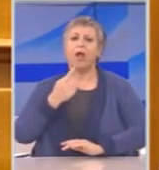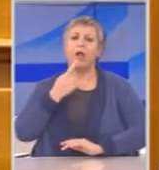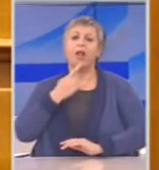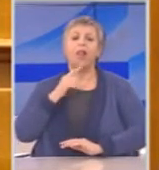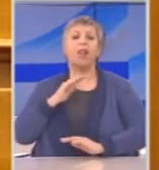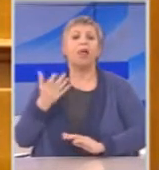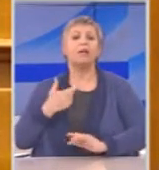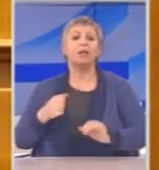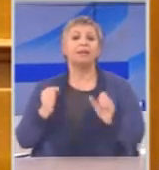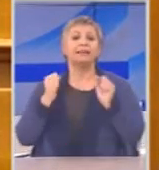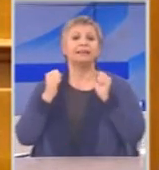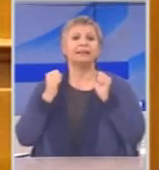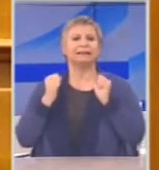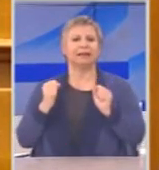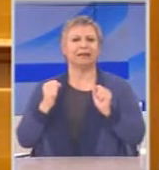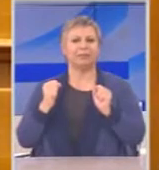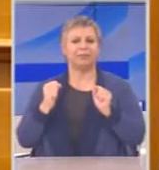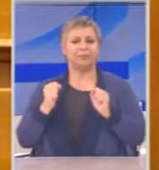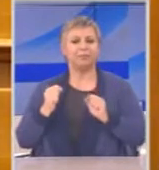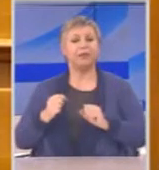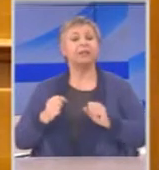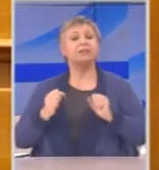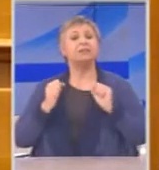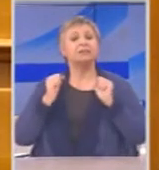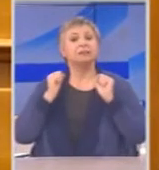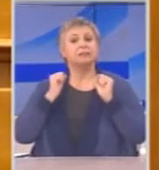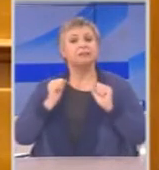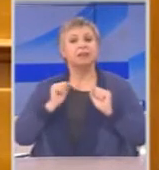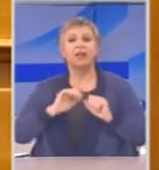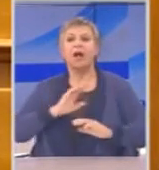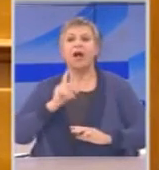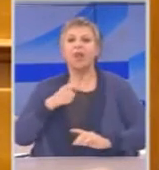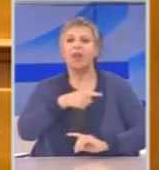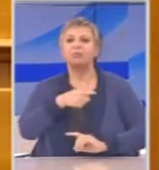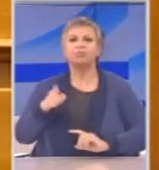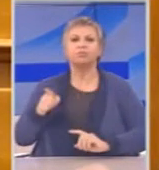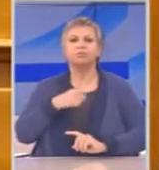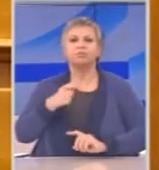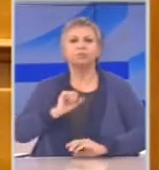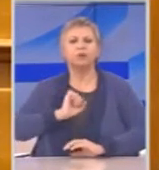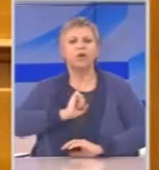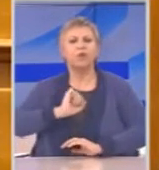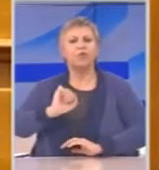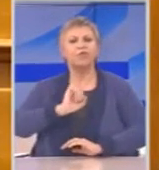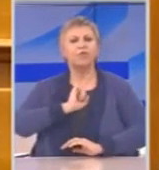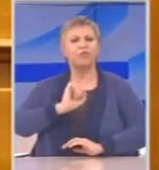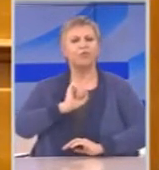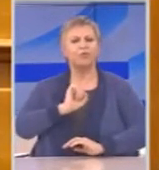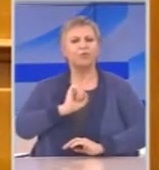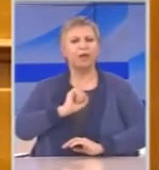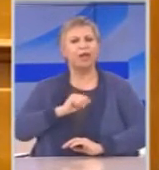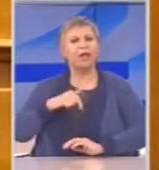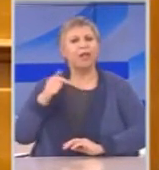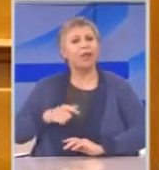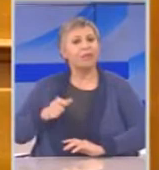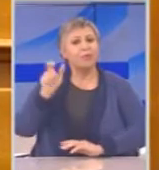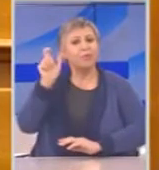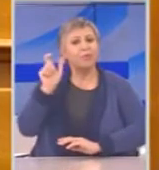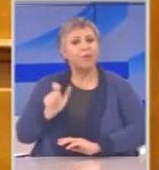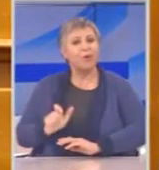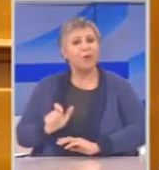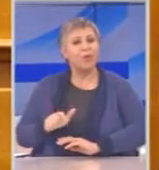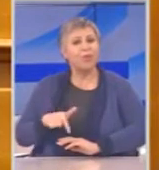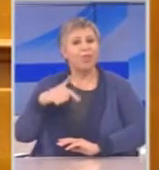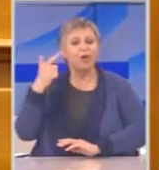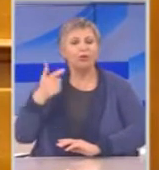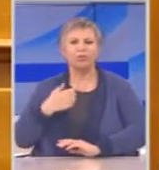Ζει και όχι μόνο ζει, αλλά φοβίζει. Φοβίζει αυτός ο ήρωας κάθε